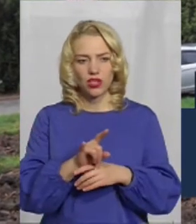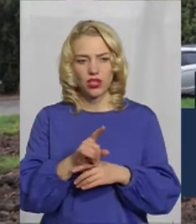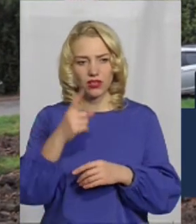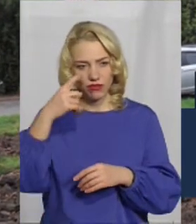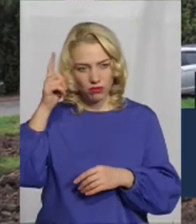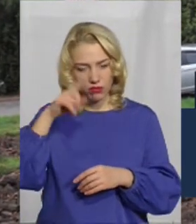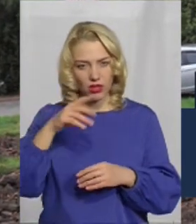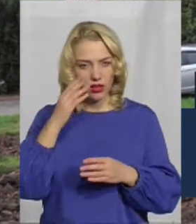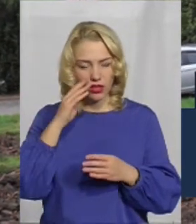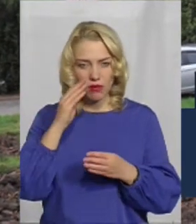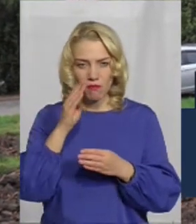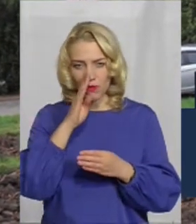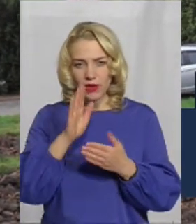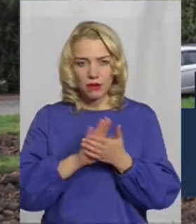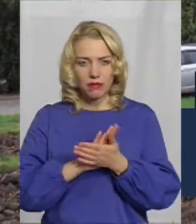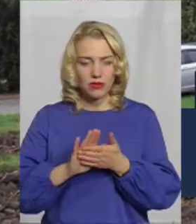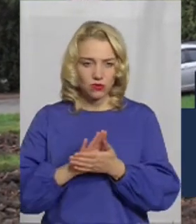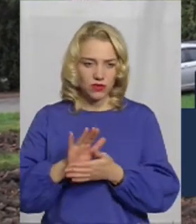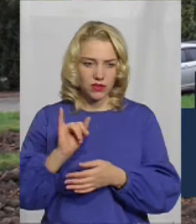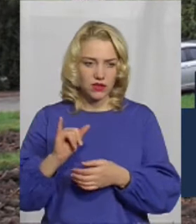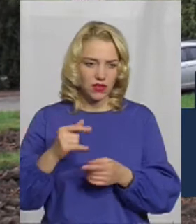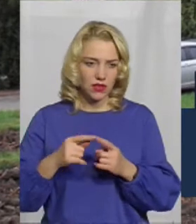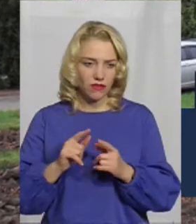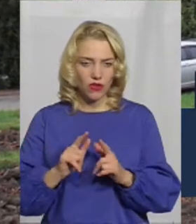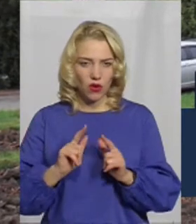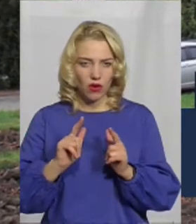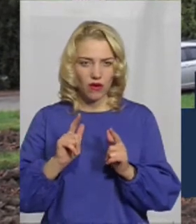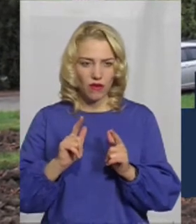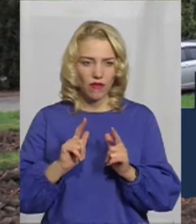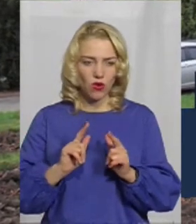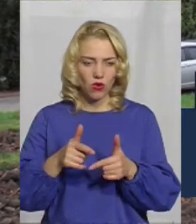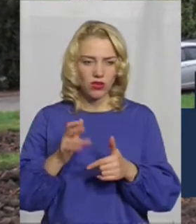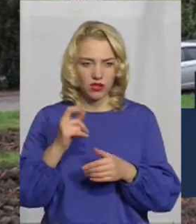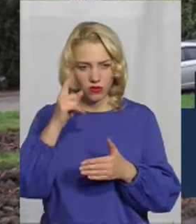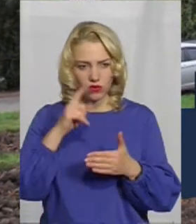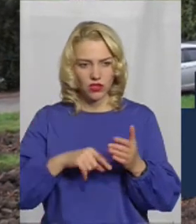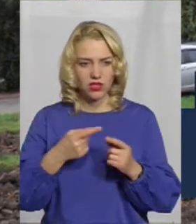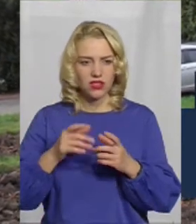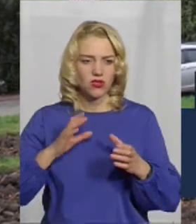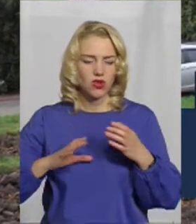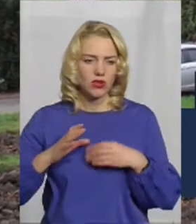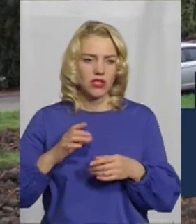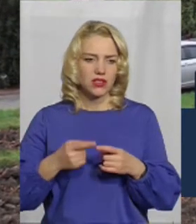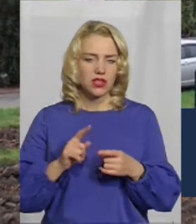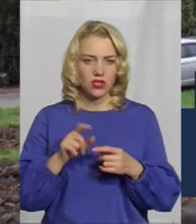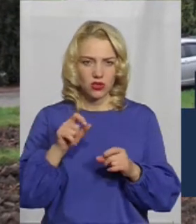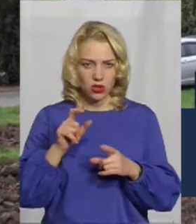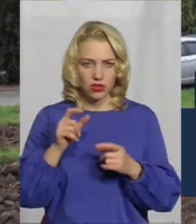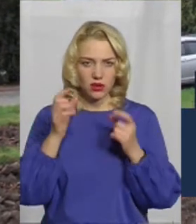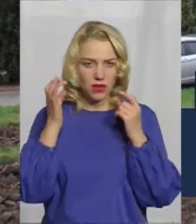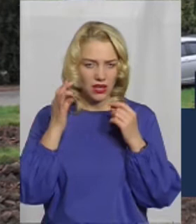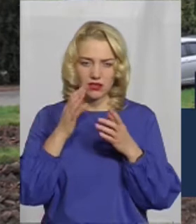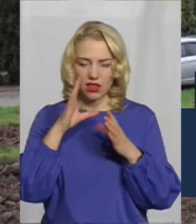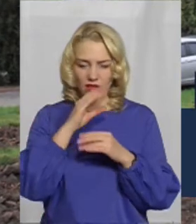маскуватися і входити в довіру. Це ще в студентські роки було, давно. Золоті прикраси не вдалося повернути?